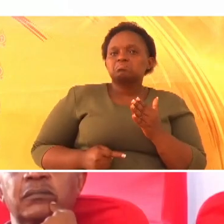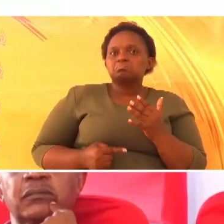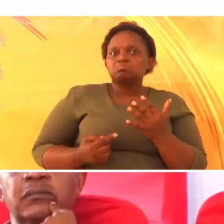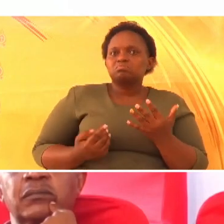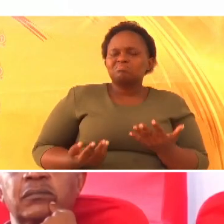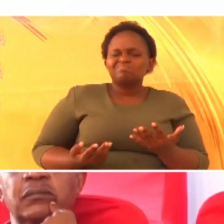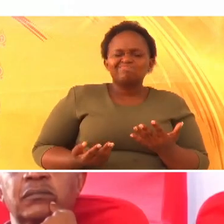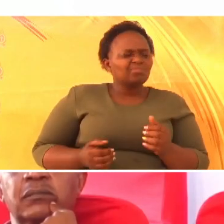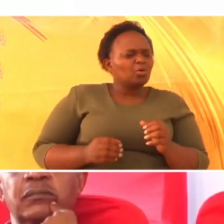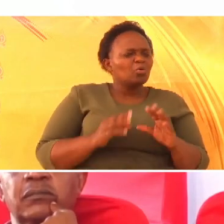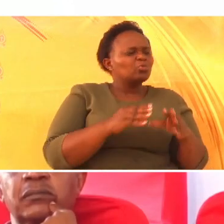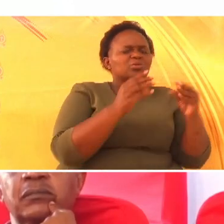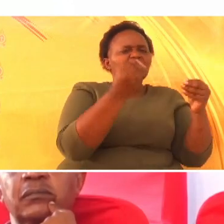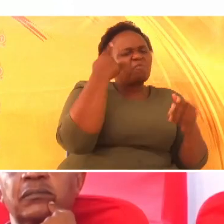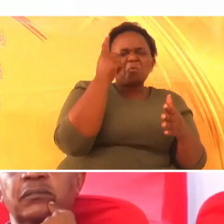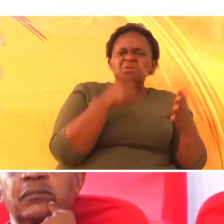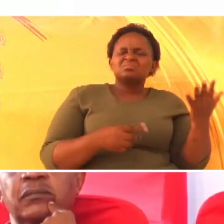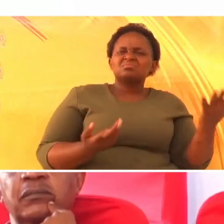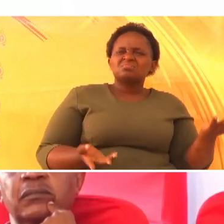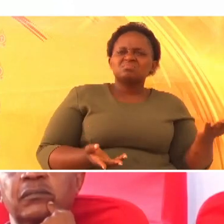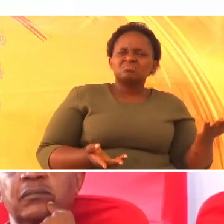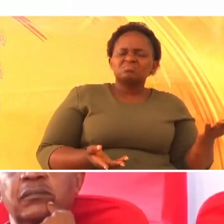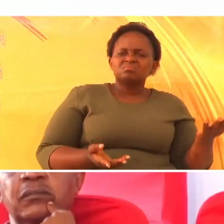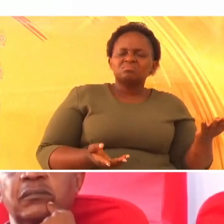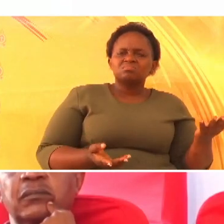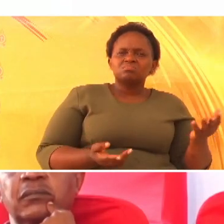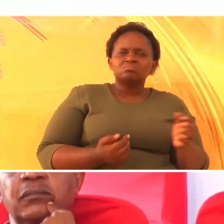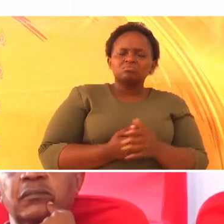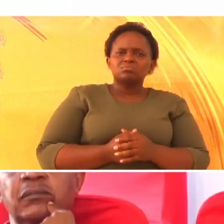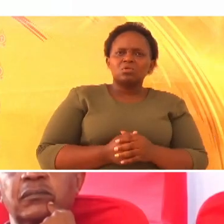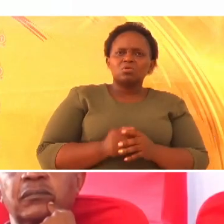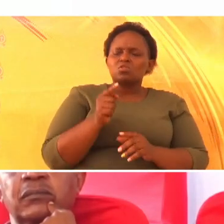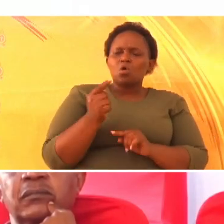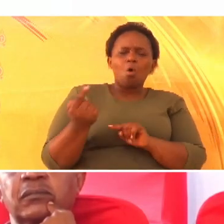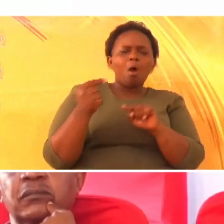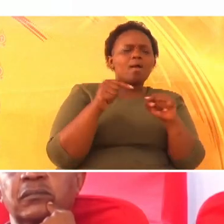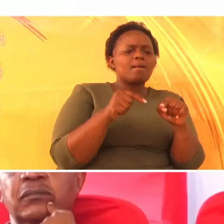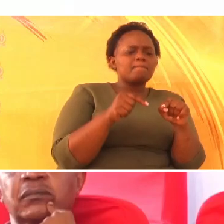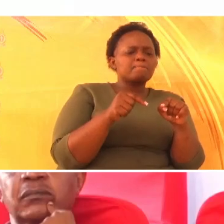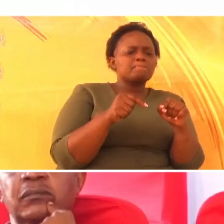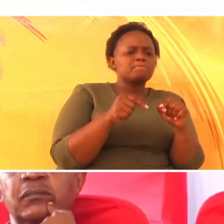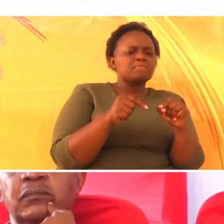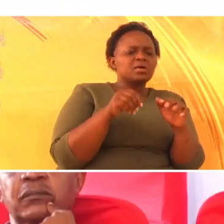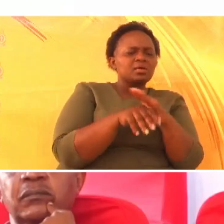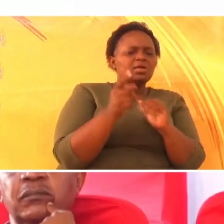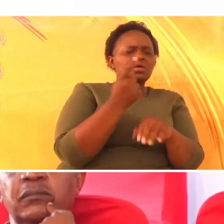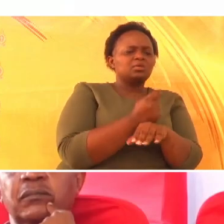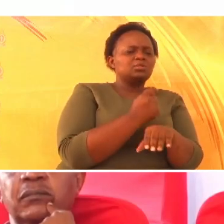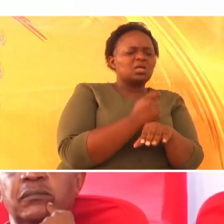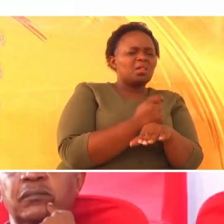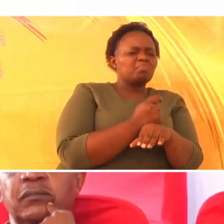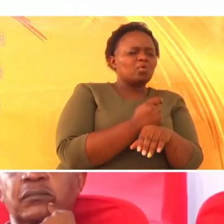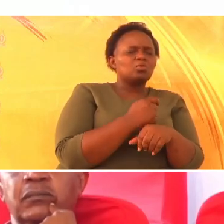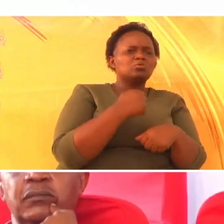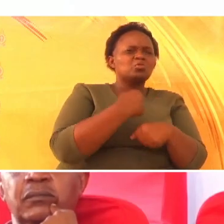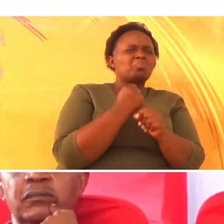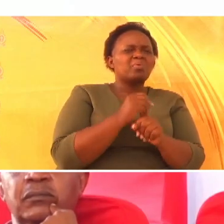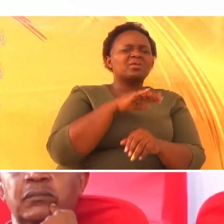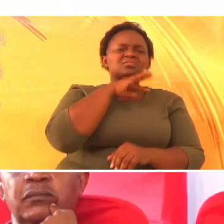Murutakashi yake? Kwanini munakuja munakuja bele ya hekalulangu kuliweka chafu?